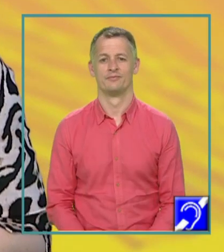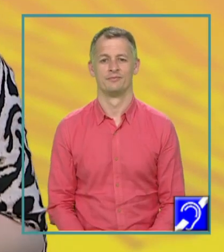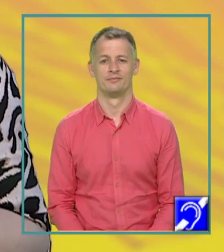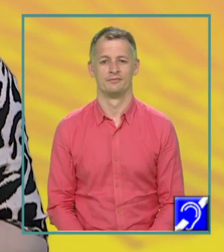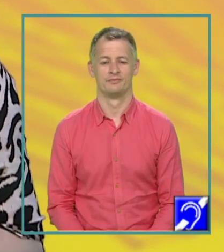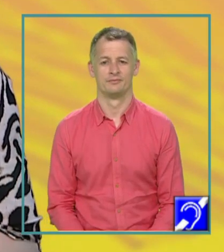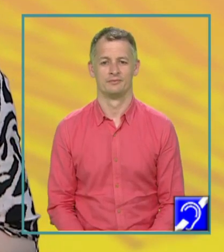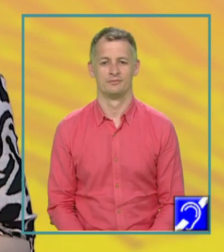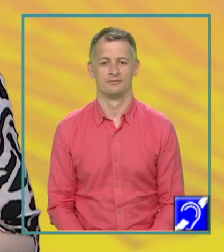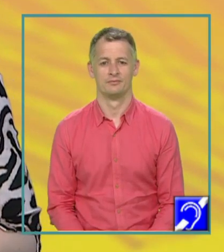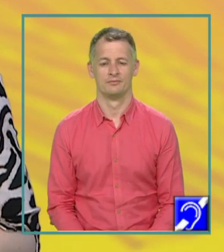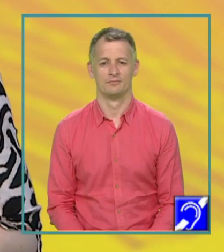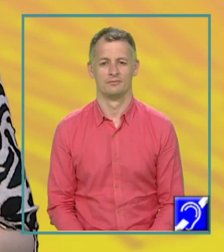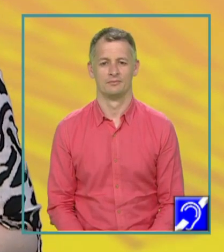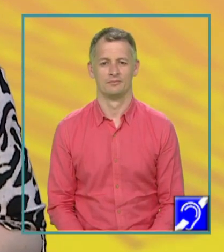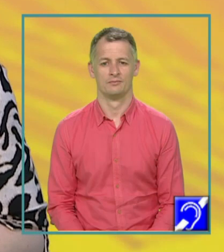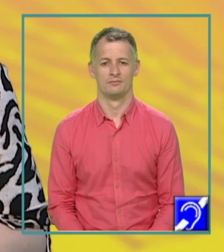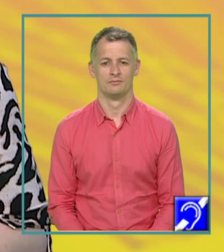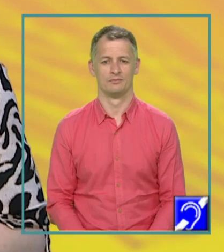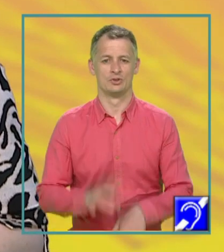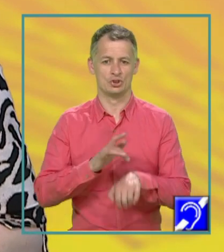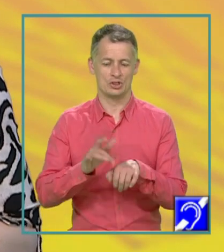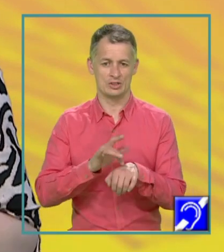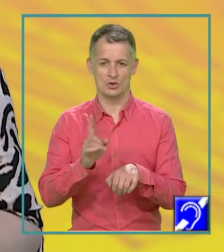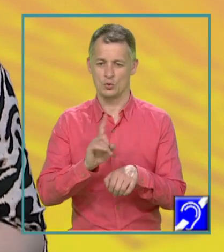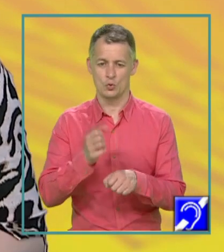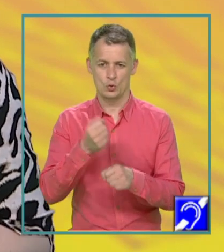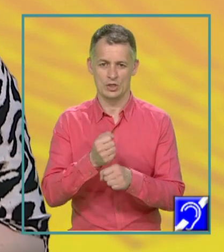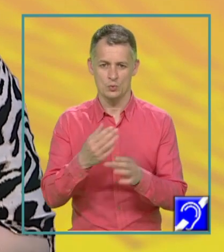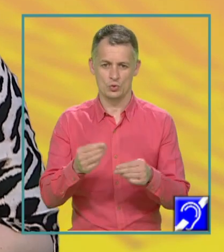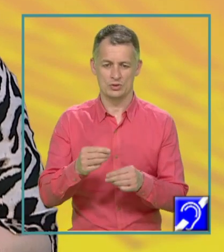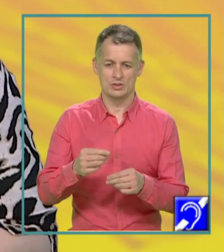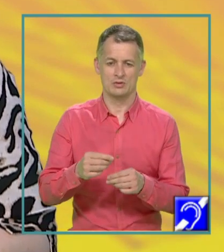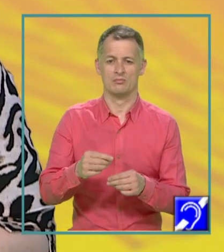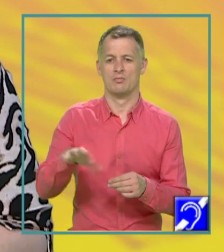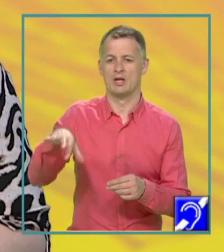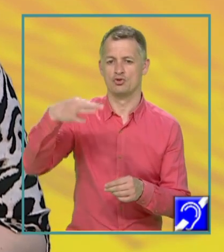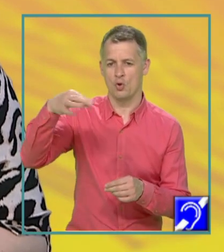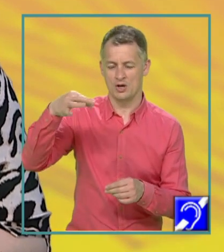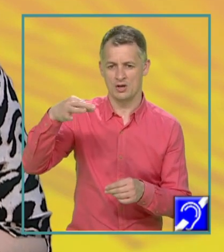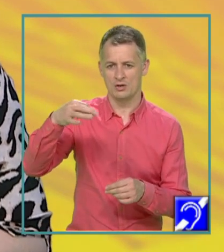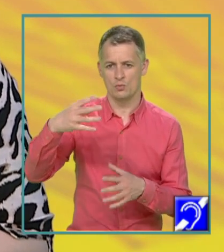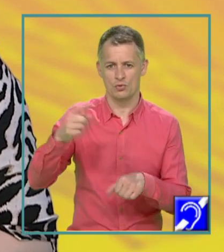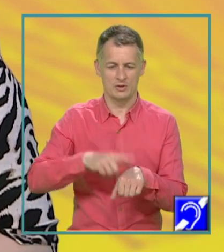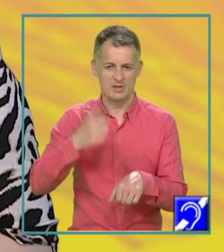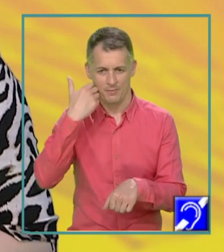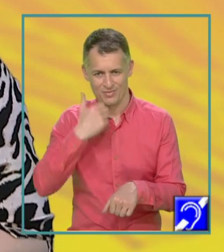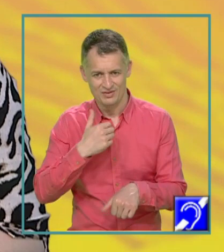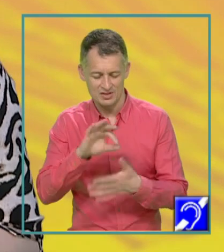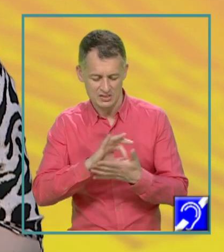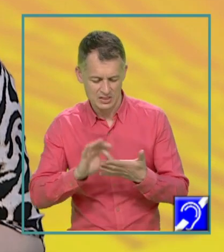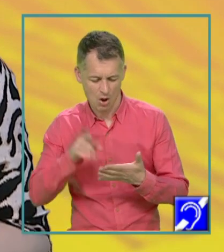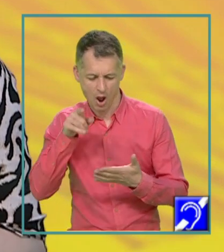încercați să nu lucrați foarte mult pe ciornă să nu pierdeți timp pe ciornă cu a redacta